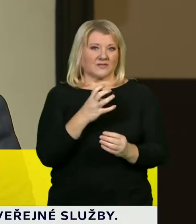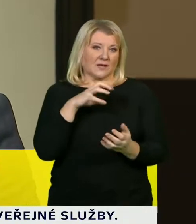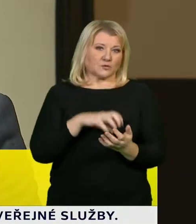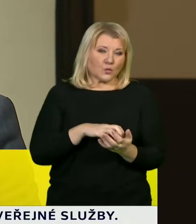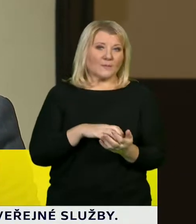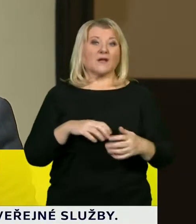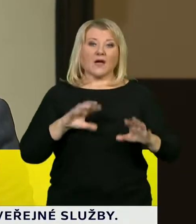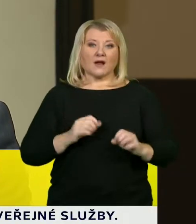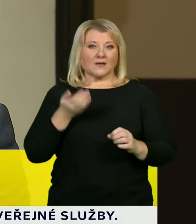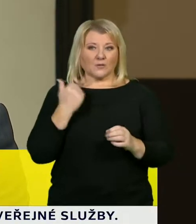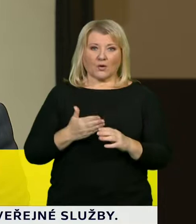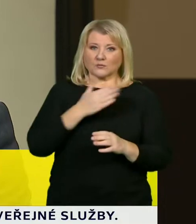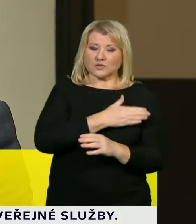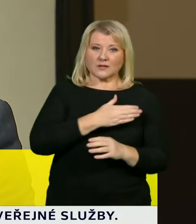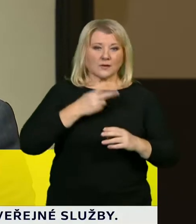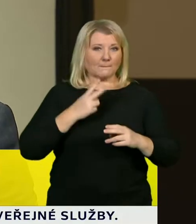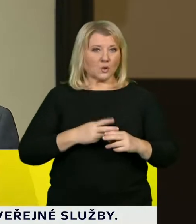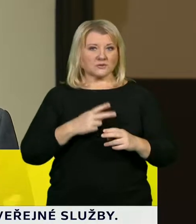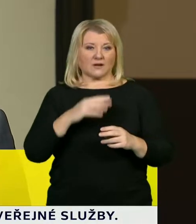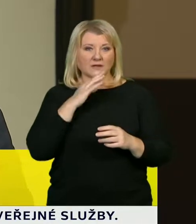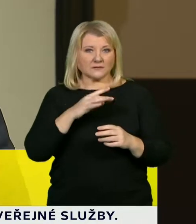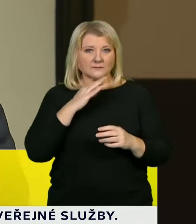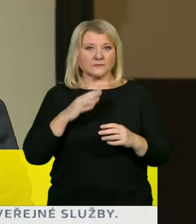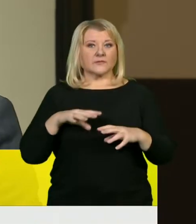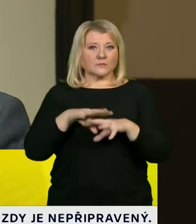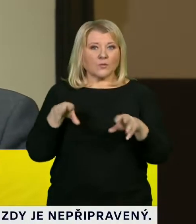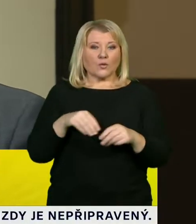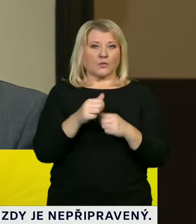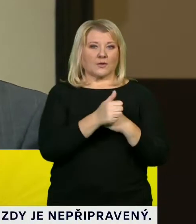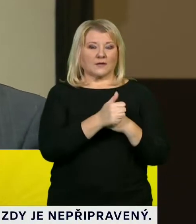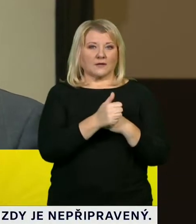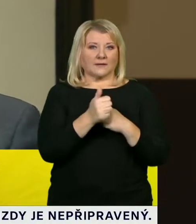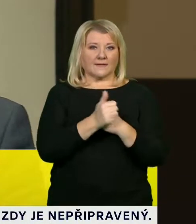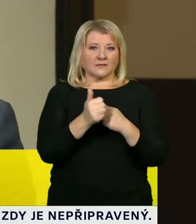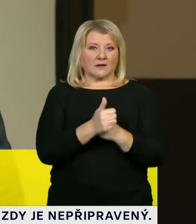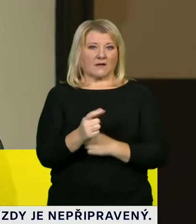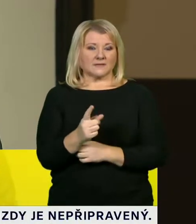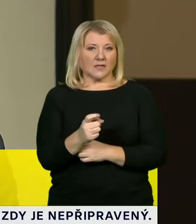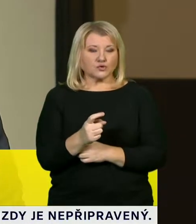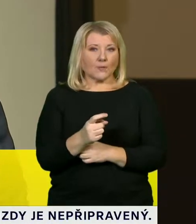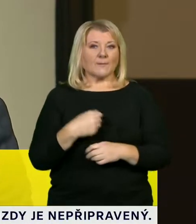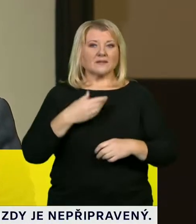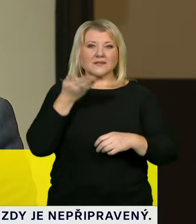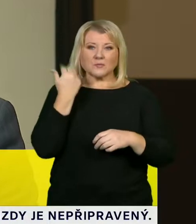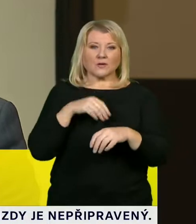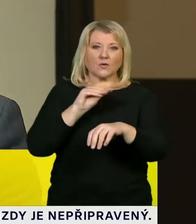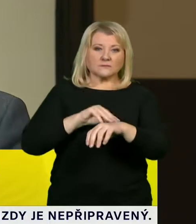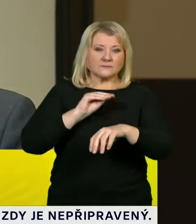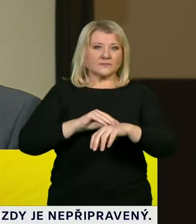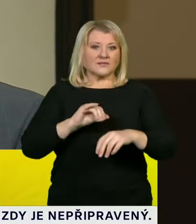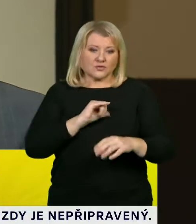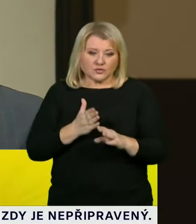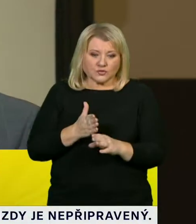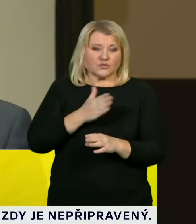při našem posledním vystoupení společném 11. listopadu, kdy jsme oznamovali s dostatečným